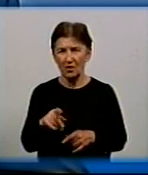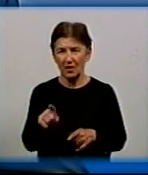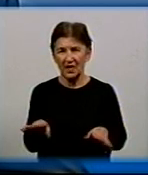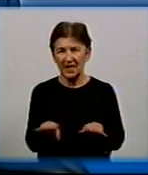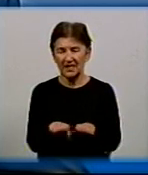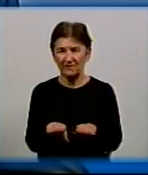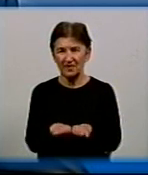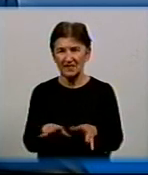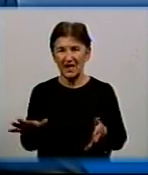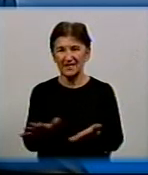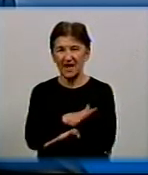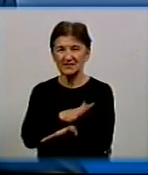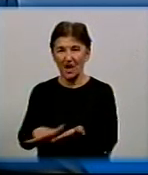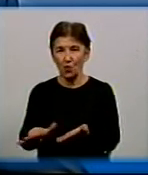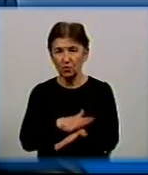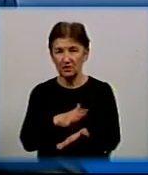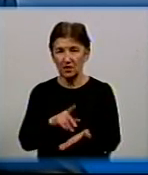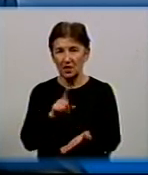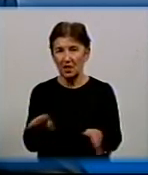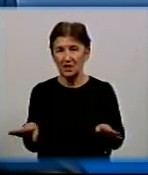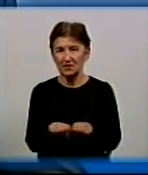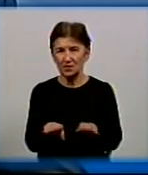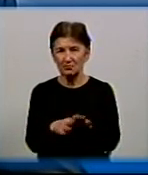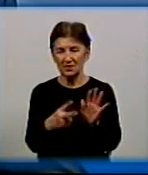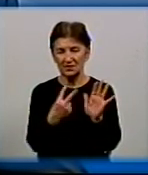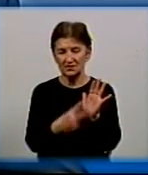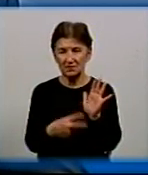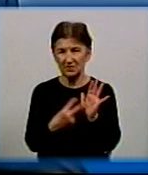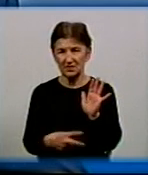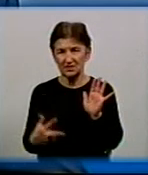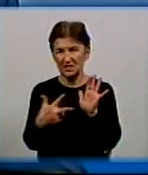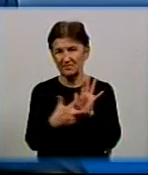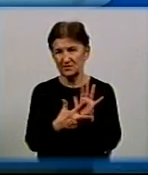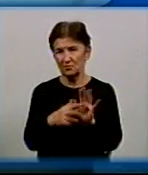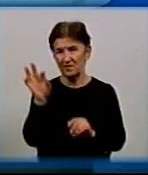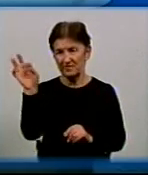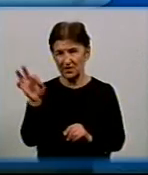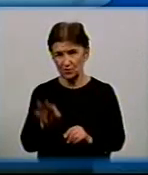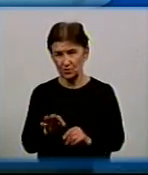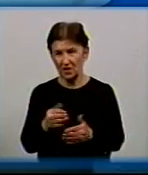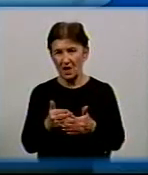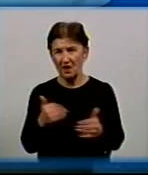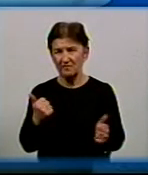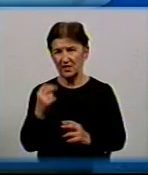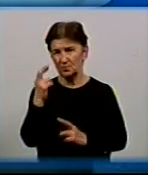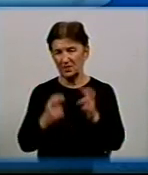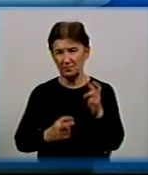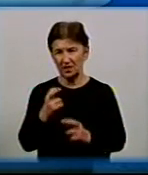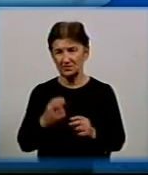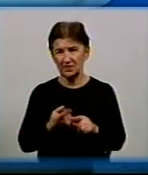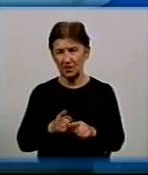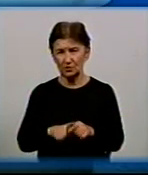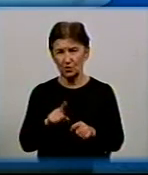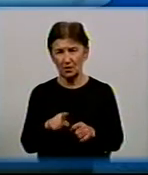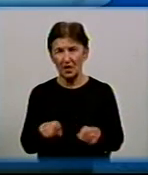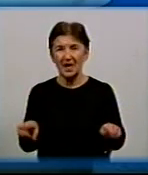розрахунків повинен бути на рівні 78% від підприємства, яке використовує блакитне паливо. Тобто